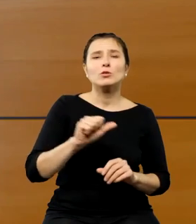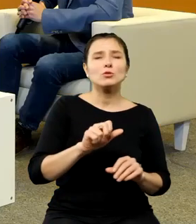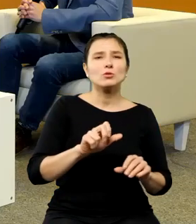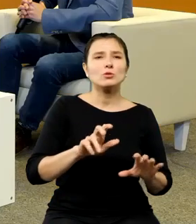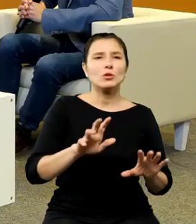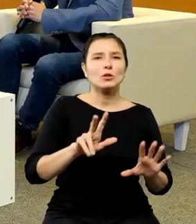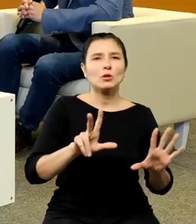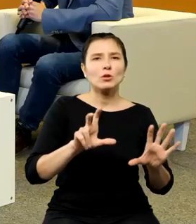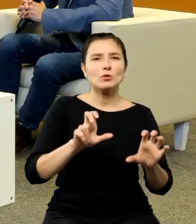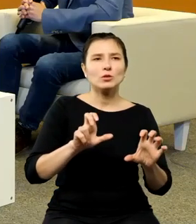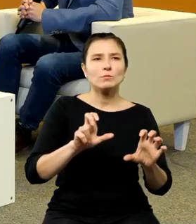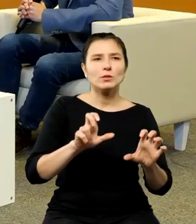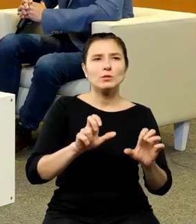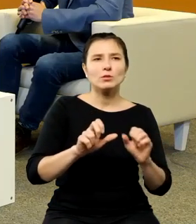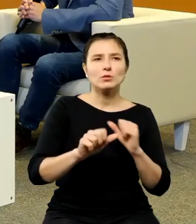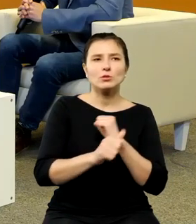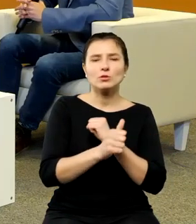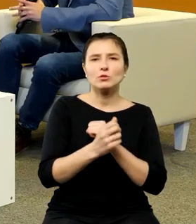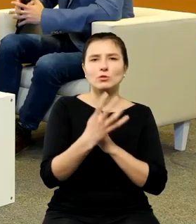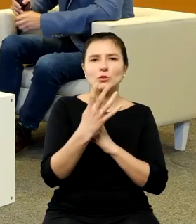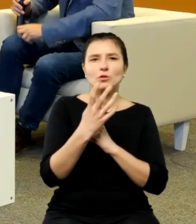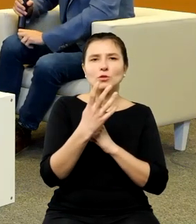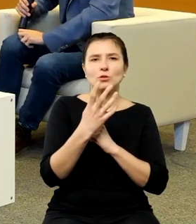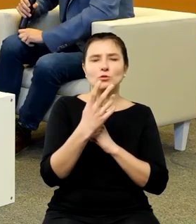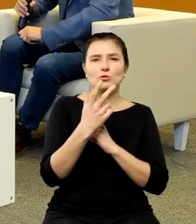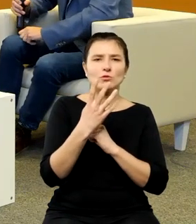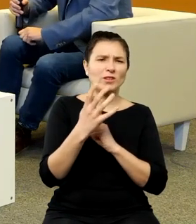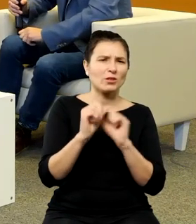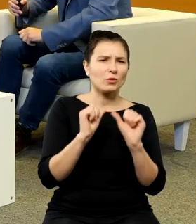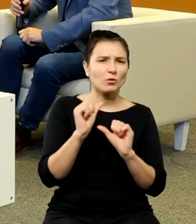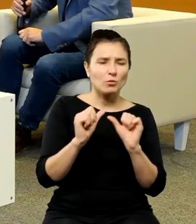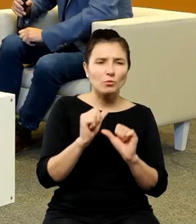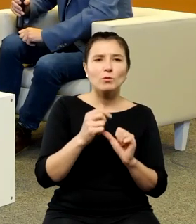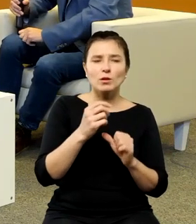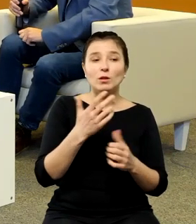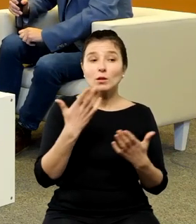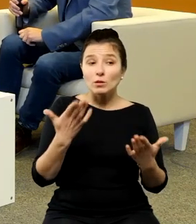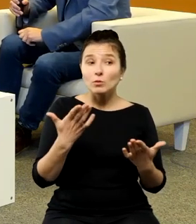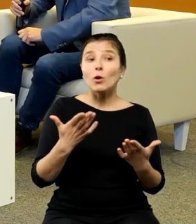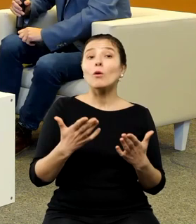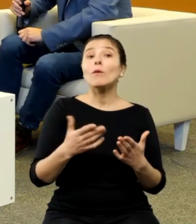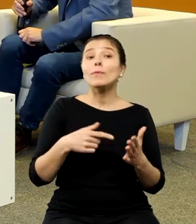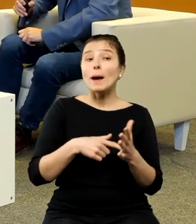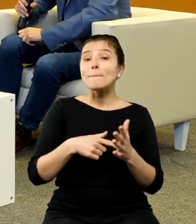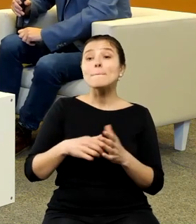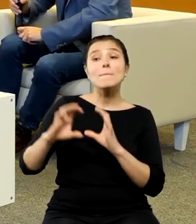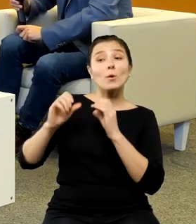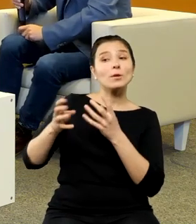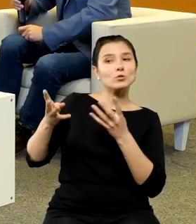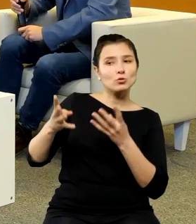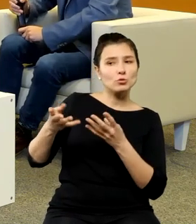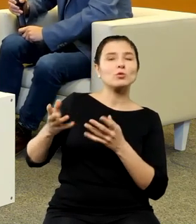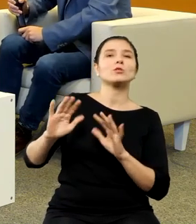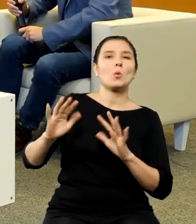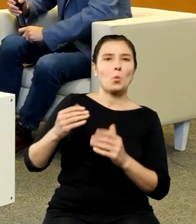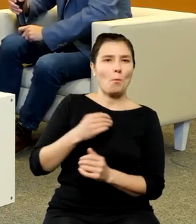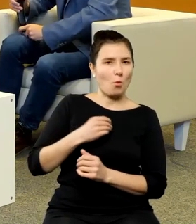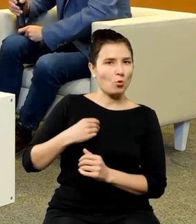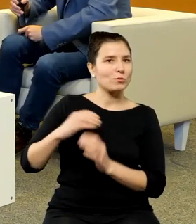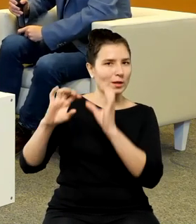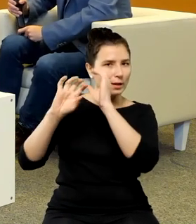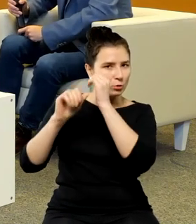jest przedstawiany jako polski polski astronom więc